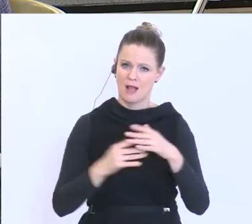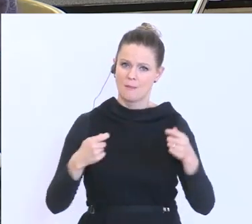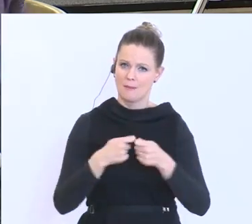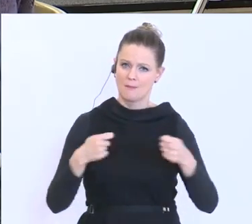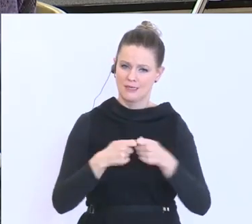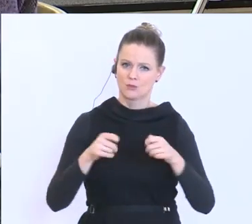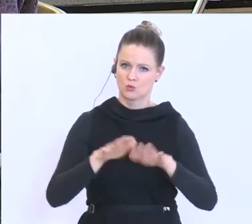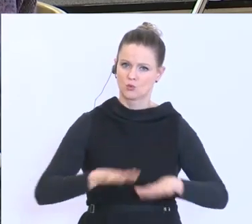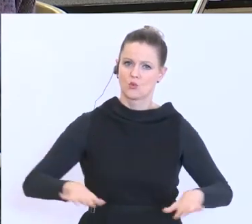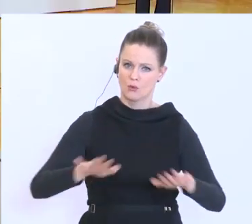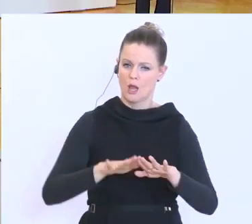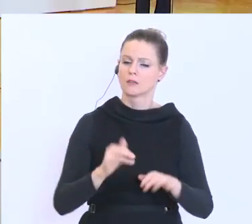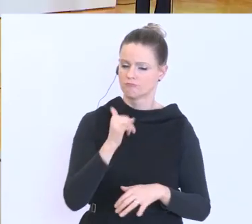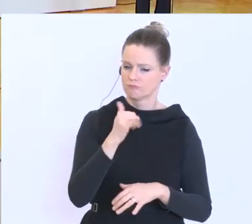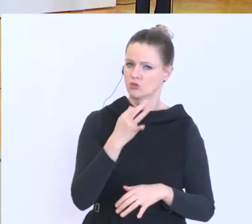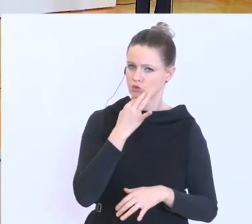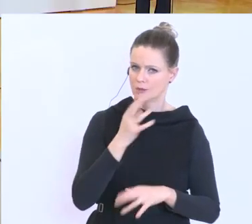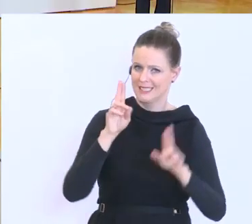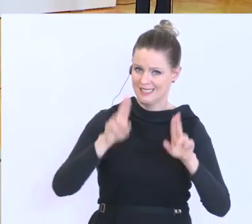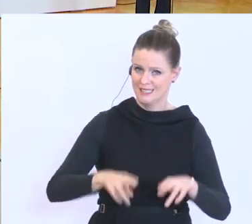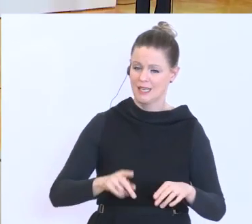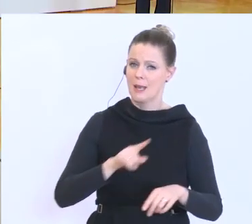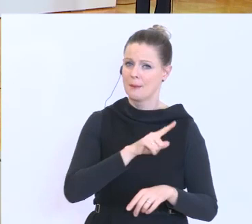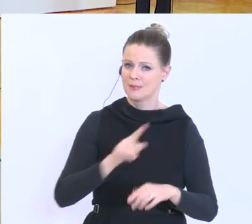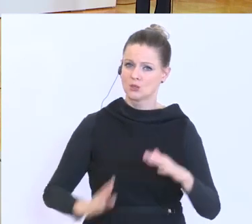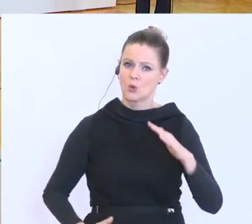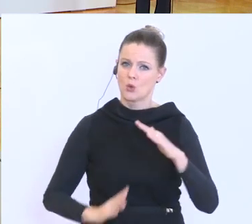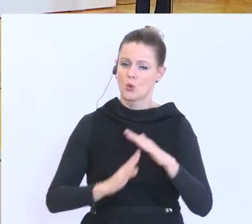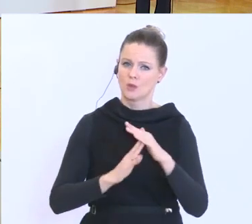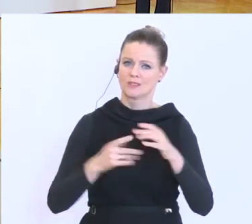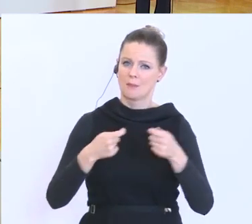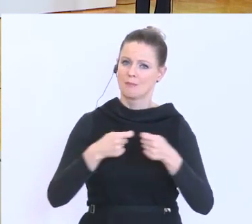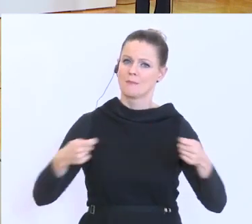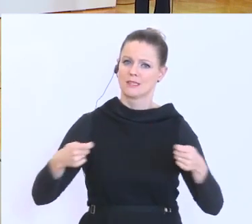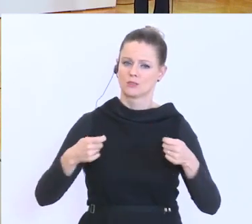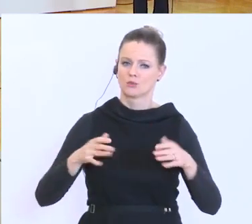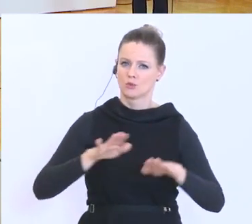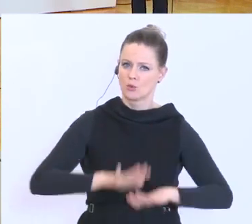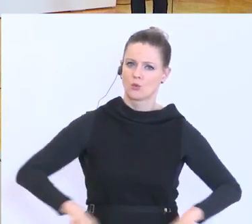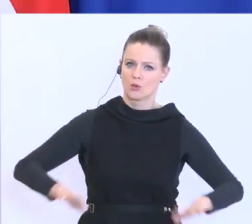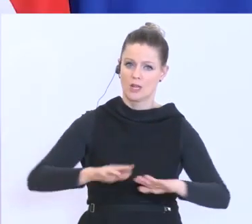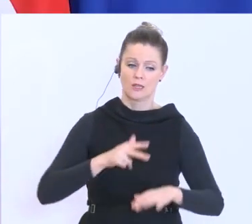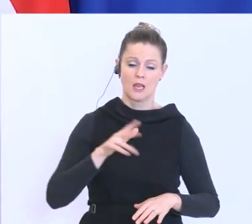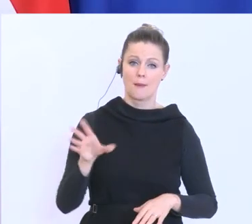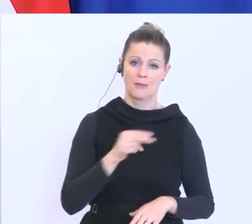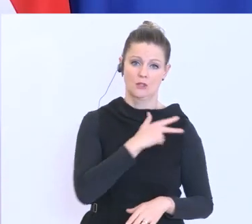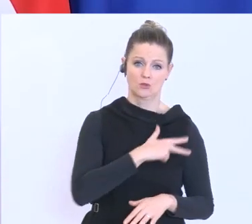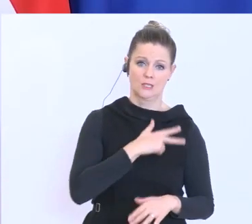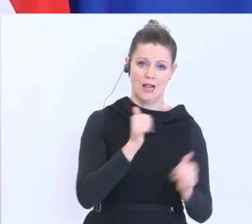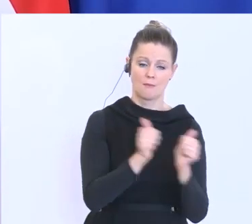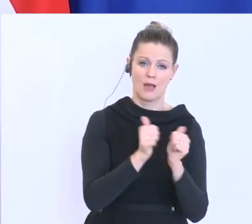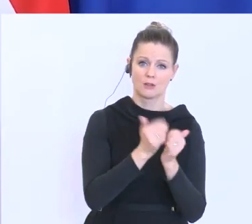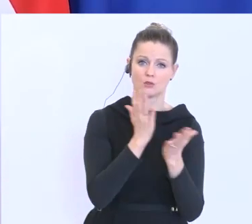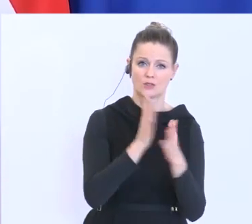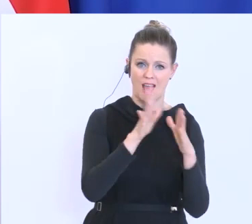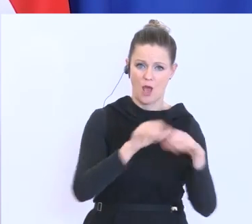Genau, so wie ich das gesagt habe, genau bis zur Höchstbemessungsgrundlage und wir haben mit den Sozialpartnern vereinbart, dass es